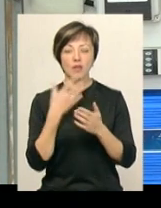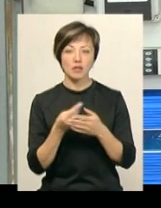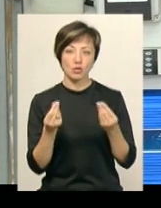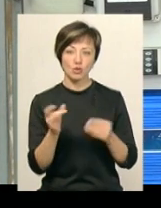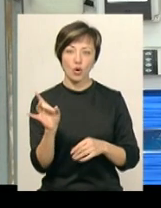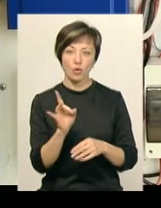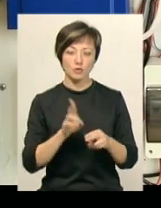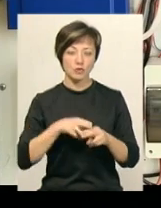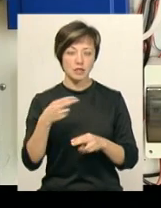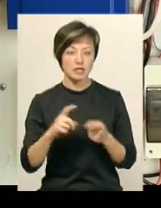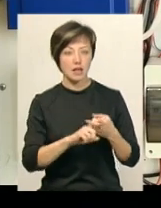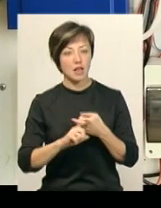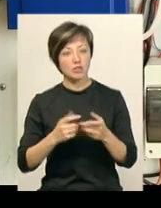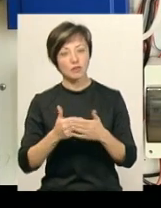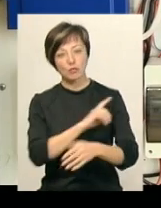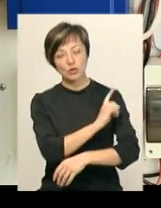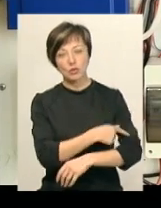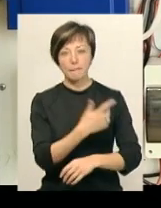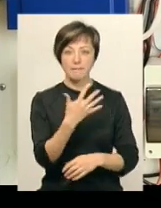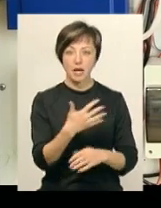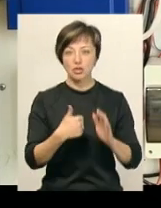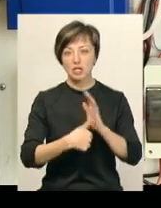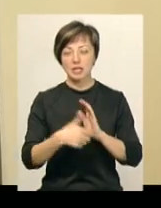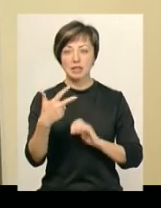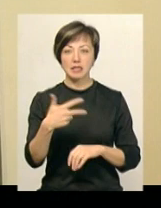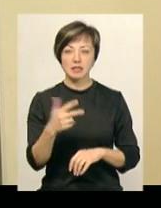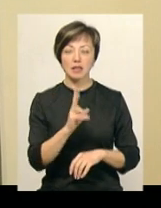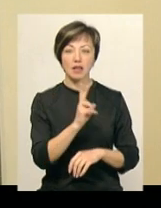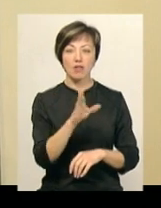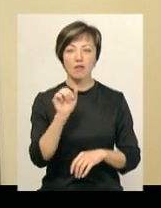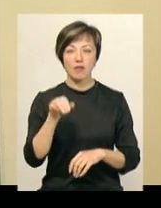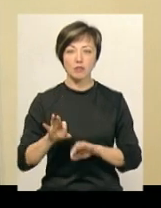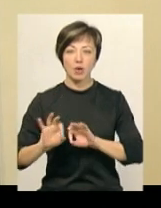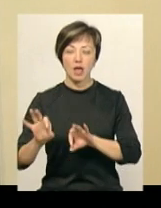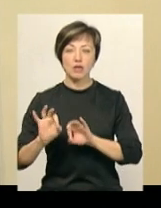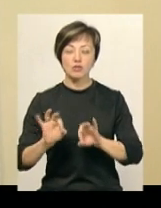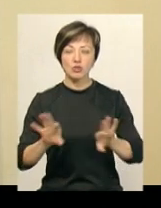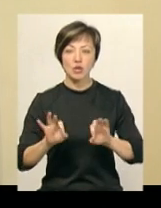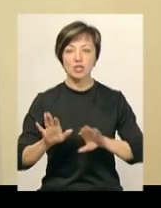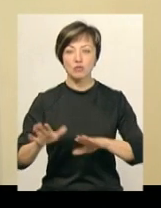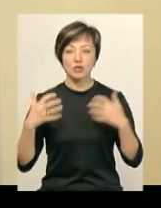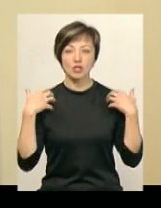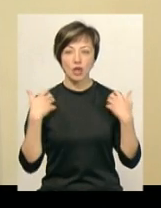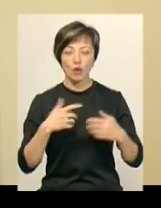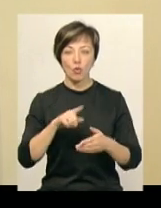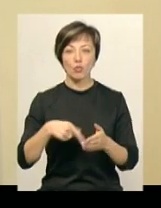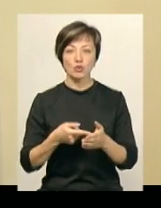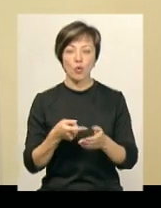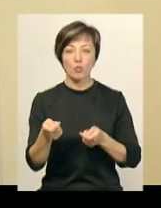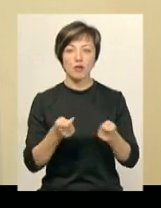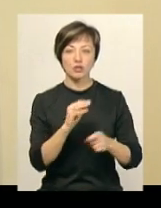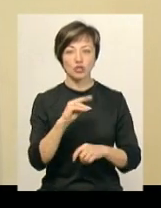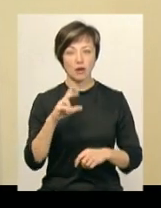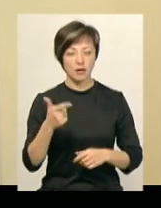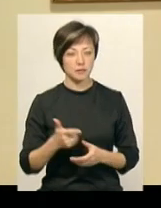відшкодування залежить від потужності 5, 6 або 30 кіловатт, пояснює заступник начальника міського управління житлово-комунального господарства